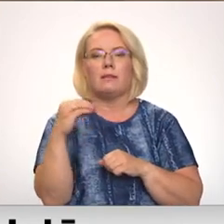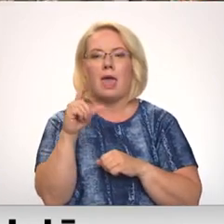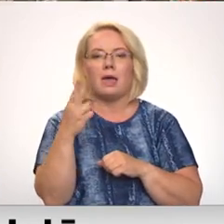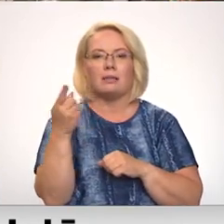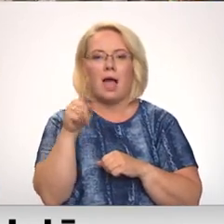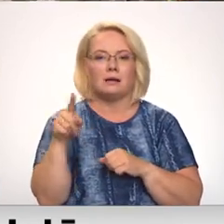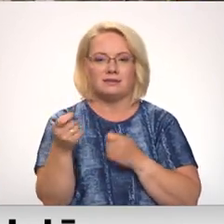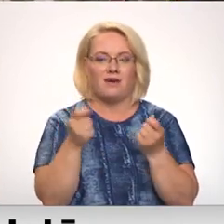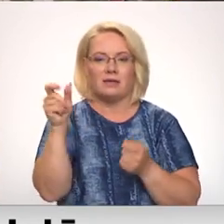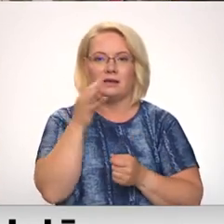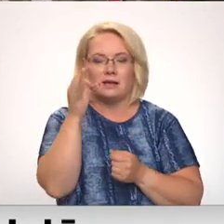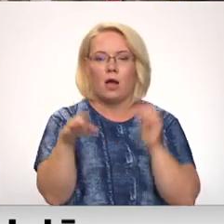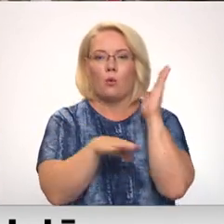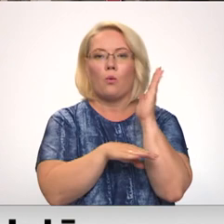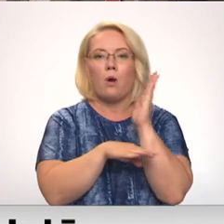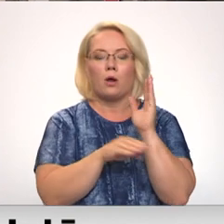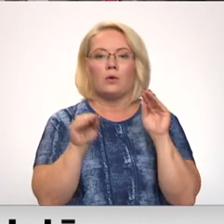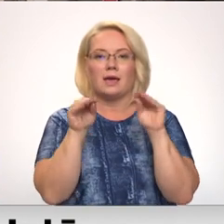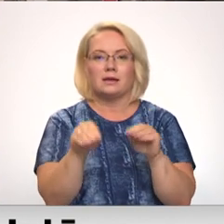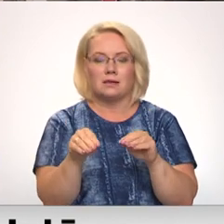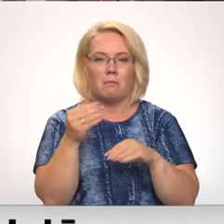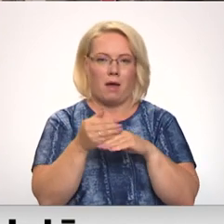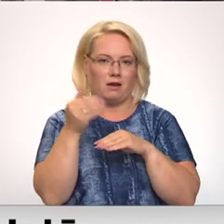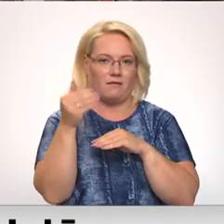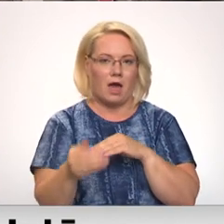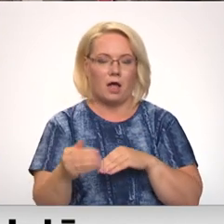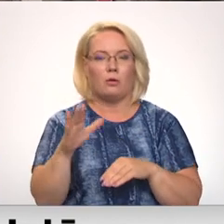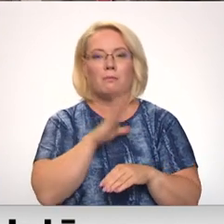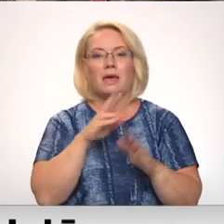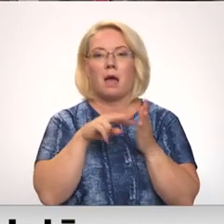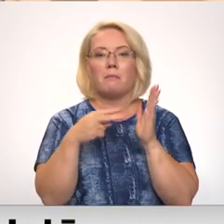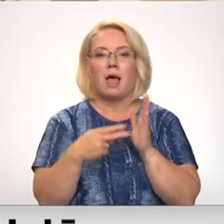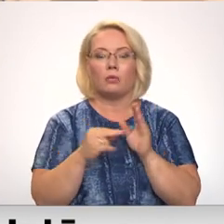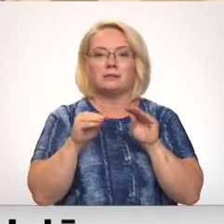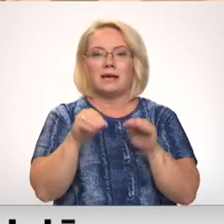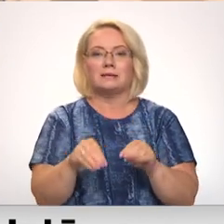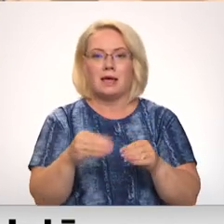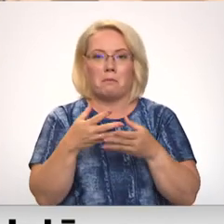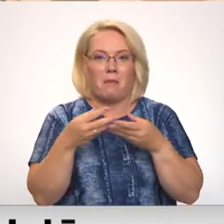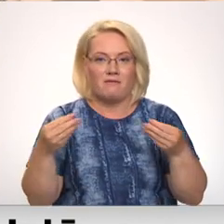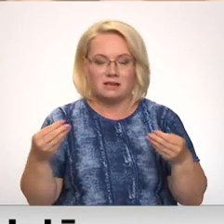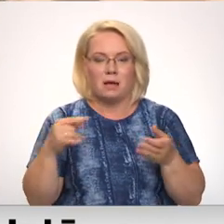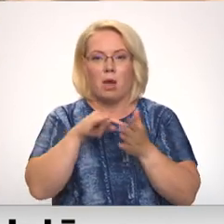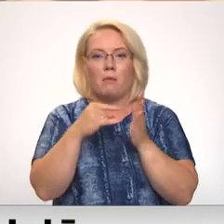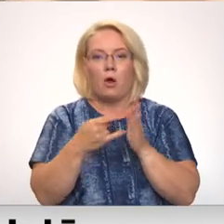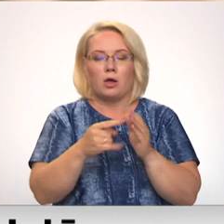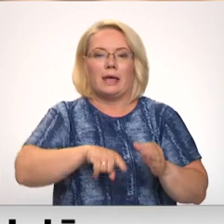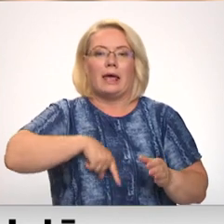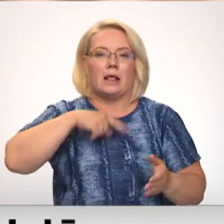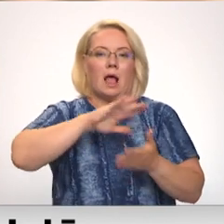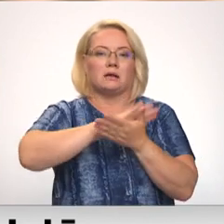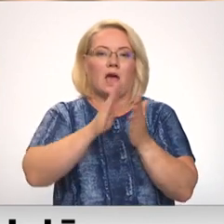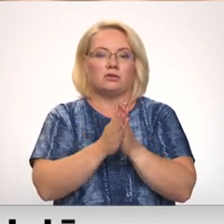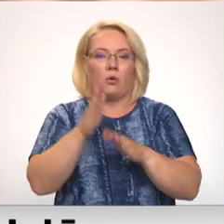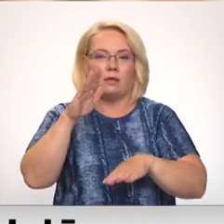stāsta, ka koki iestādītu pārāk vēlu. Bija plānotas tos stādīt pavasarī, taču projektu ilgās saskaņošanas dēļ